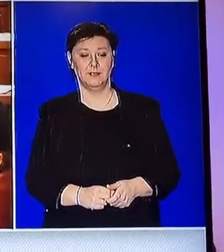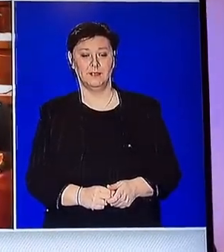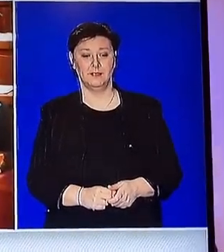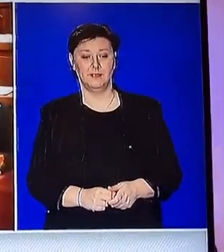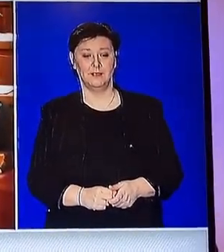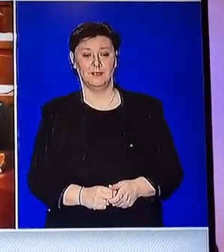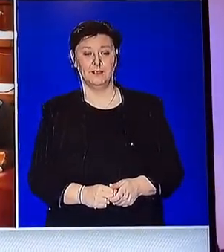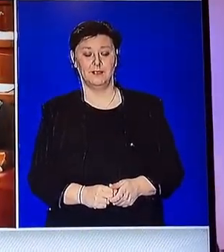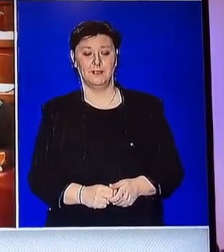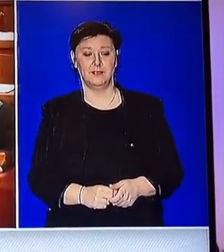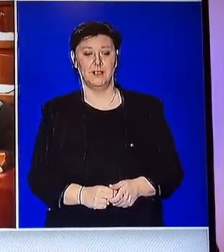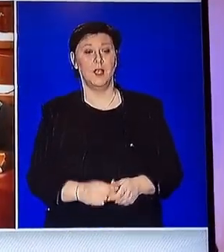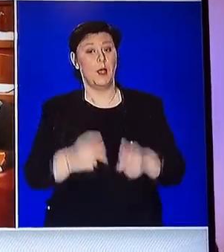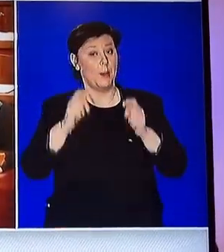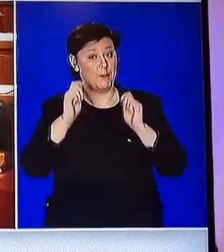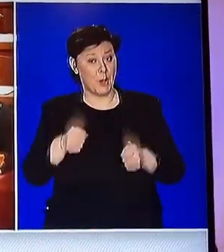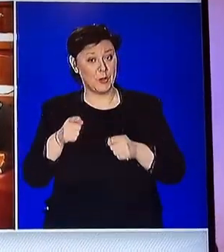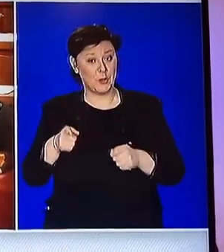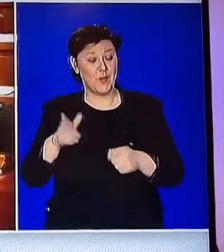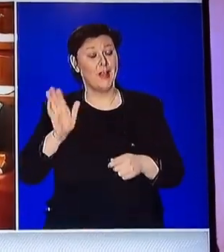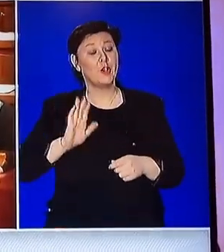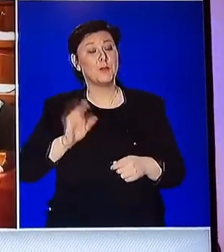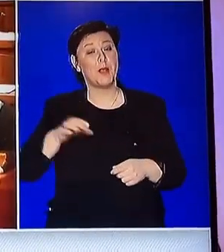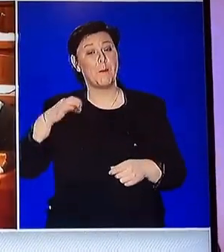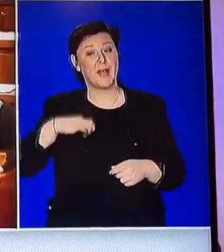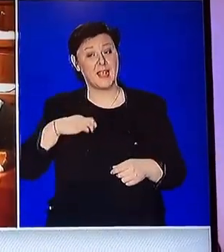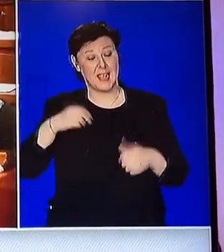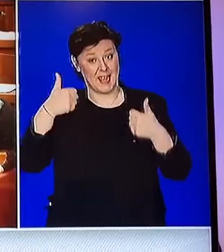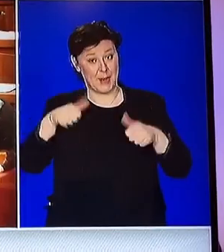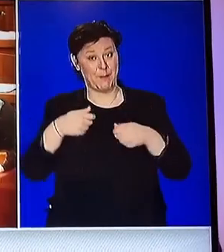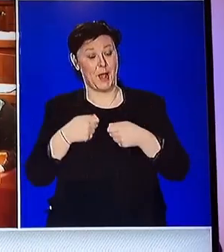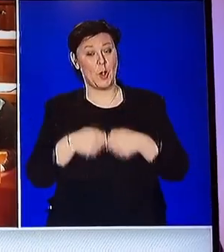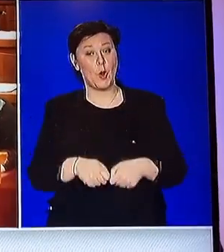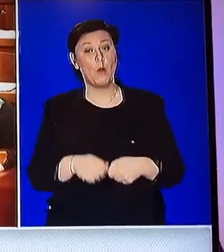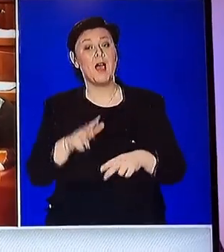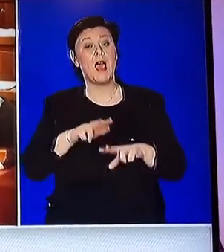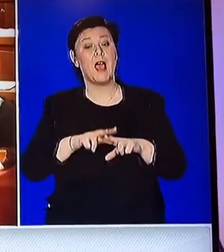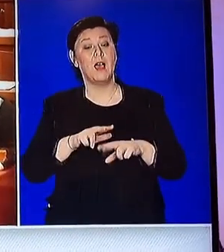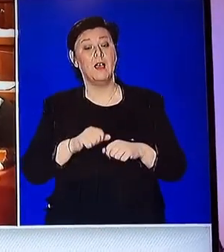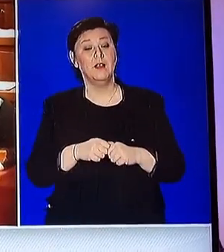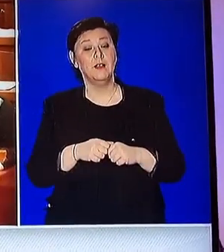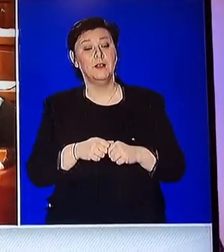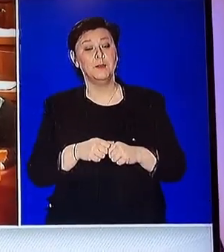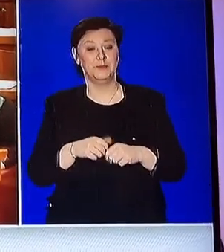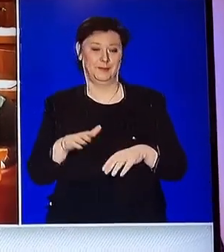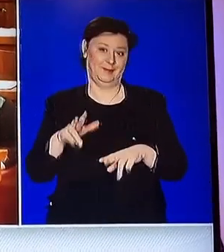Lijepa, poštovani gospodine predsjedniče, u ime kluba HDZ...